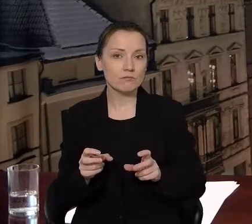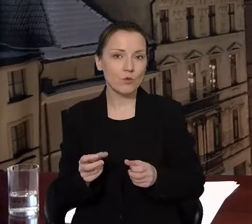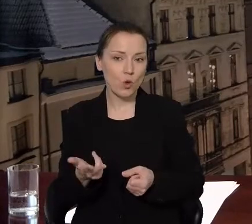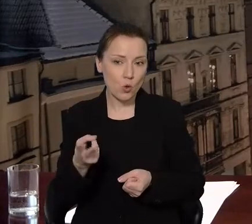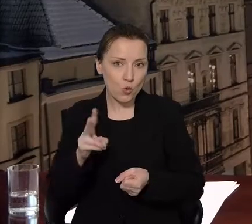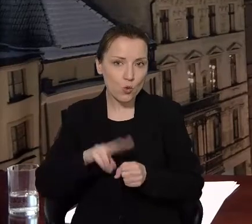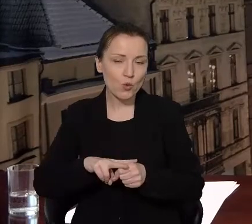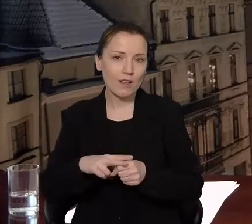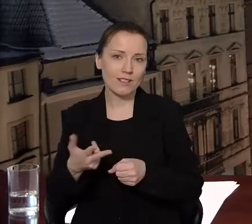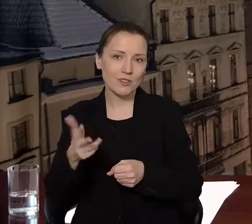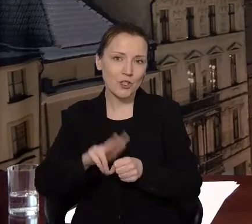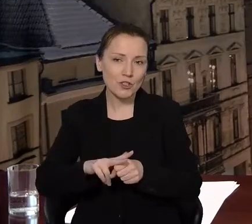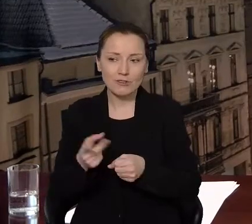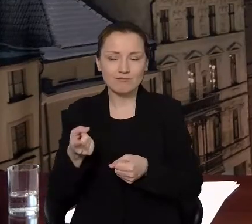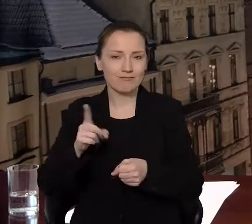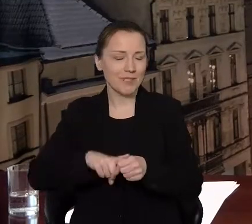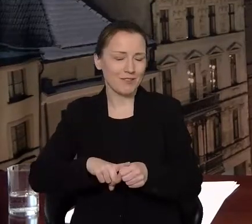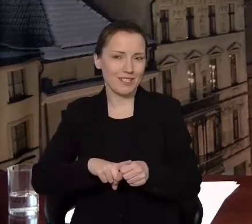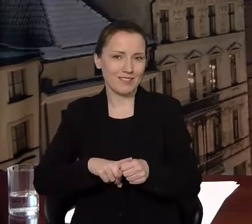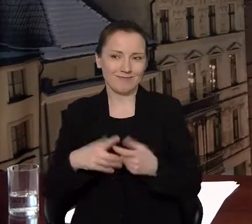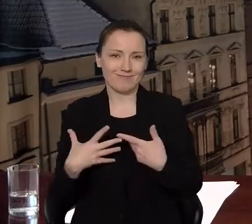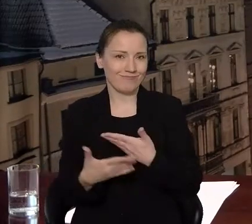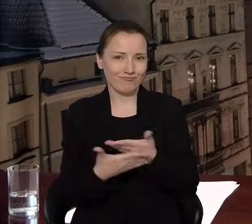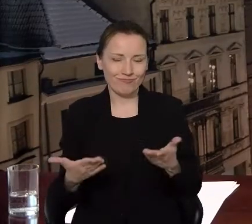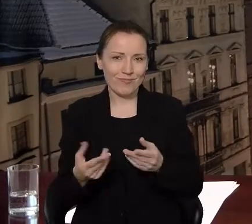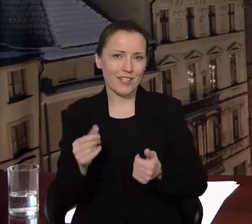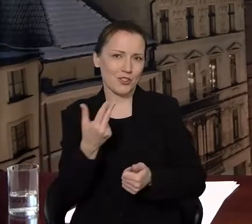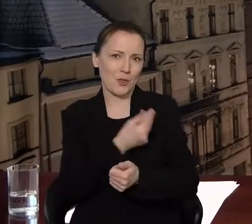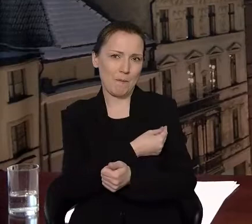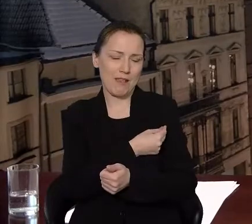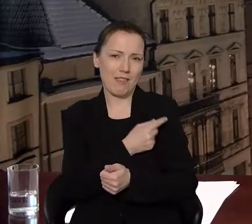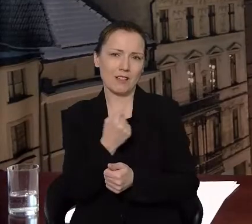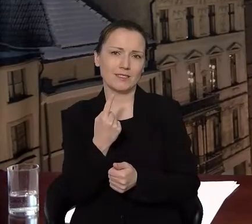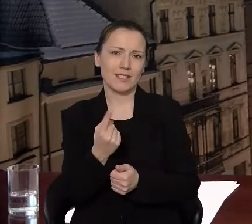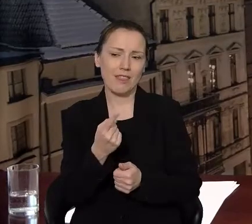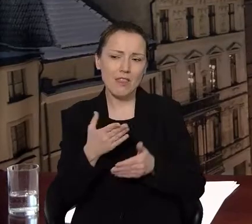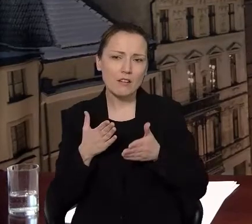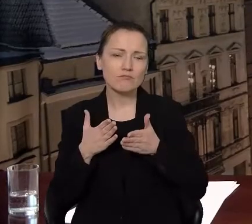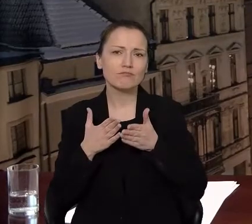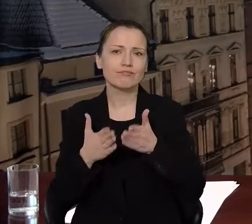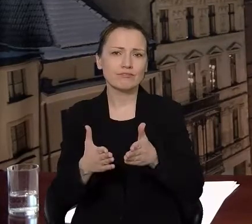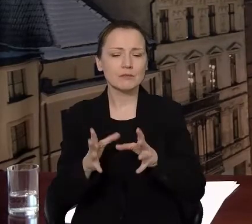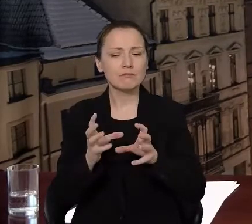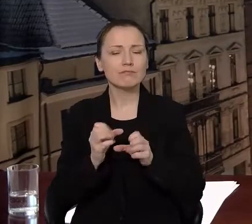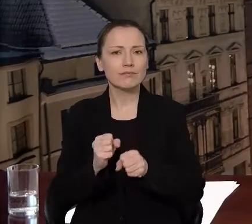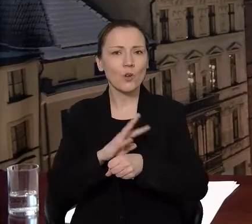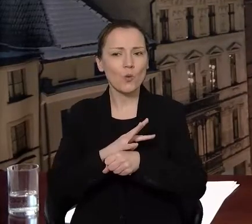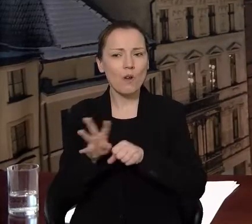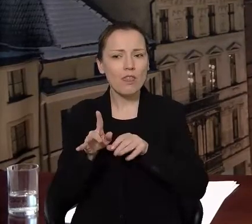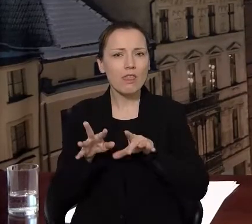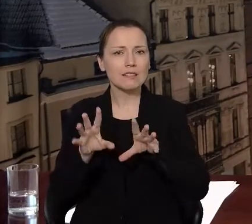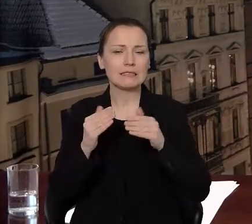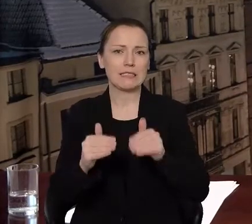szczepień, czy to będzie pierwsza, ale szczepienia są w tej chwili jedyną drogą do opanowania sytuacji